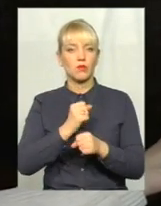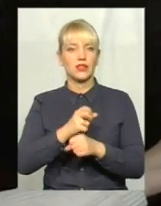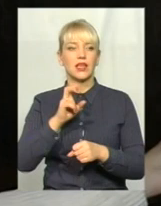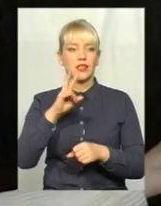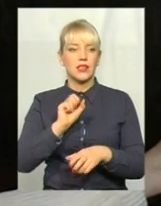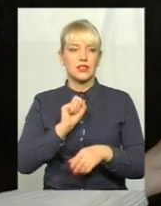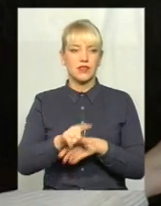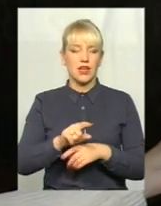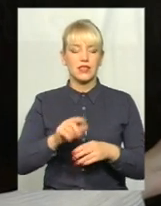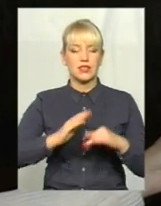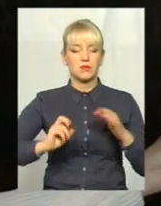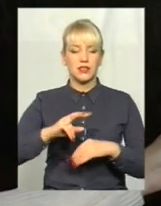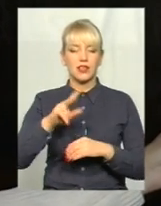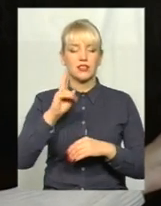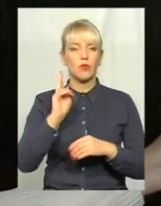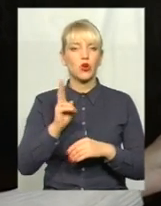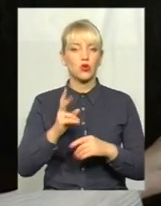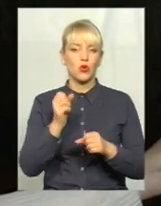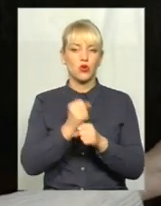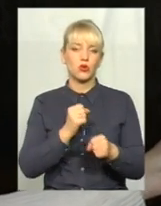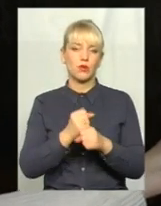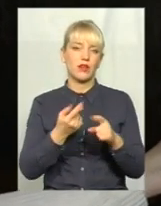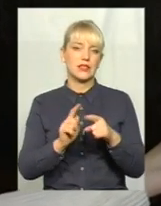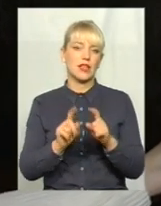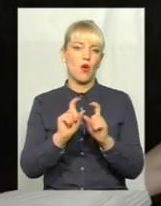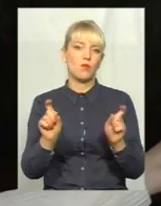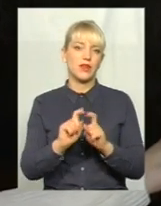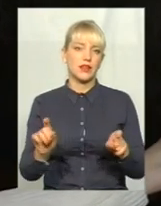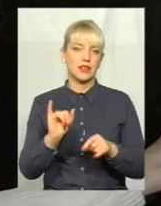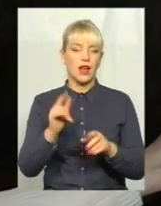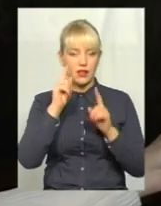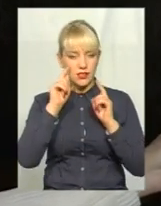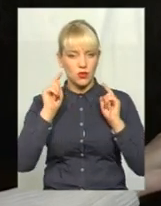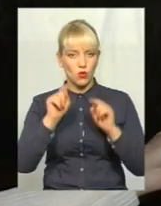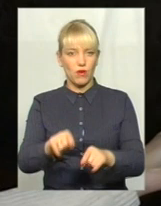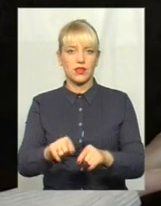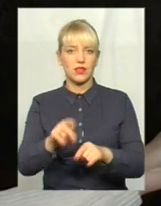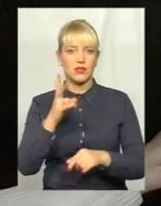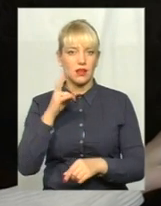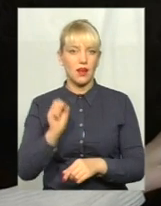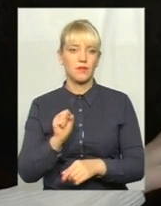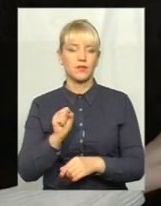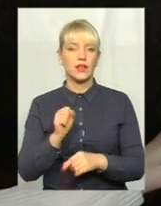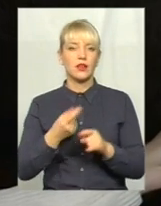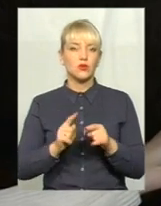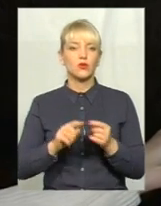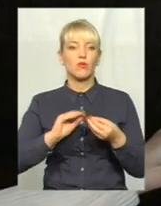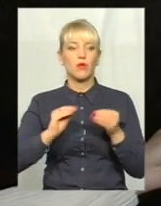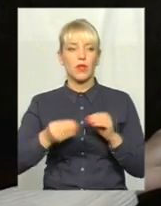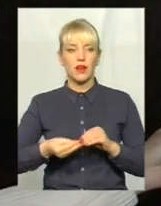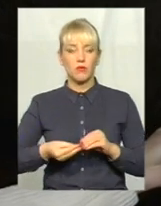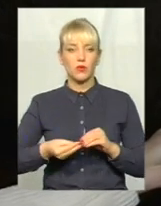спеціалістам, які розробляють дані об'єкти, акцентувати на цю проблему